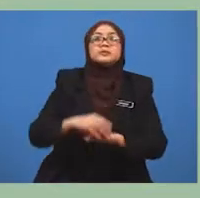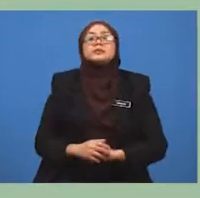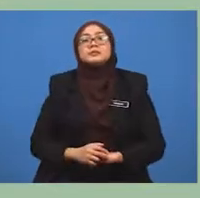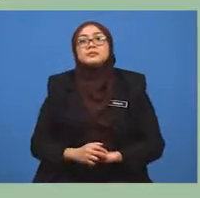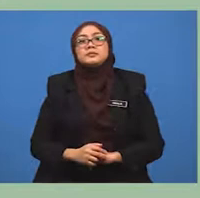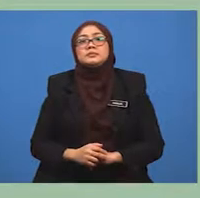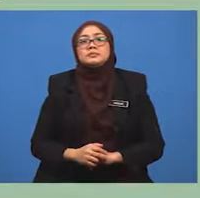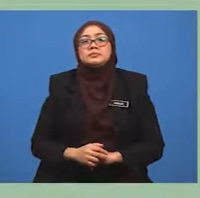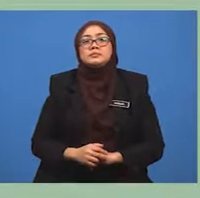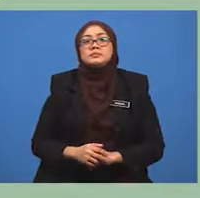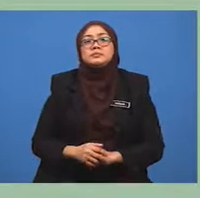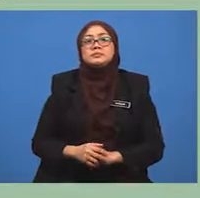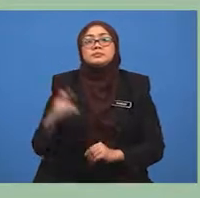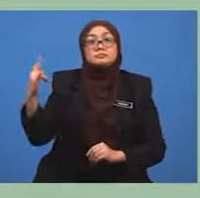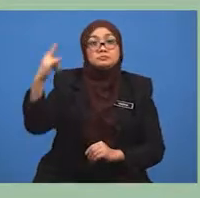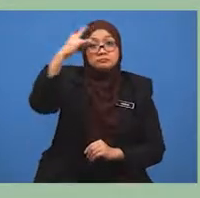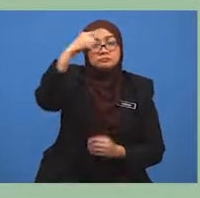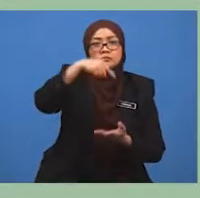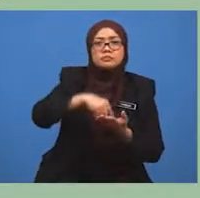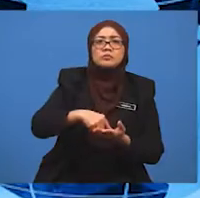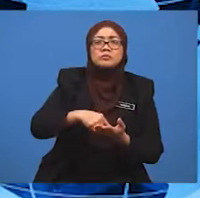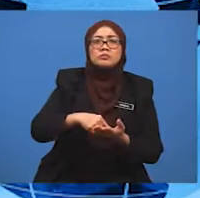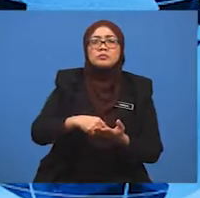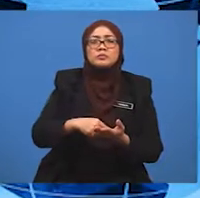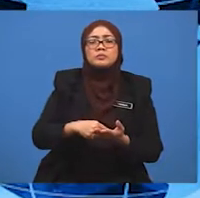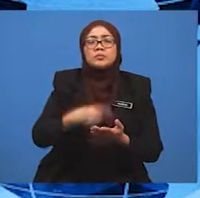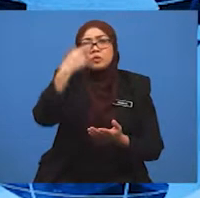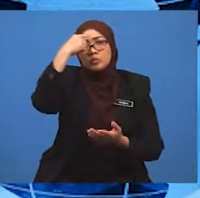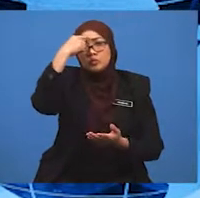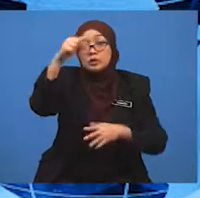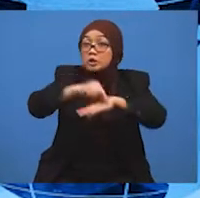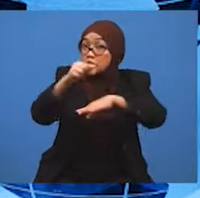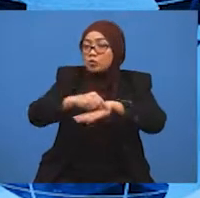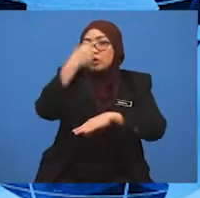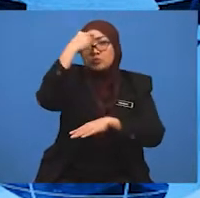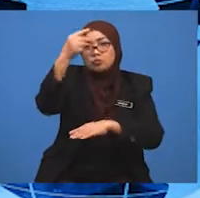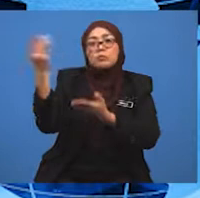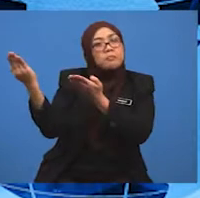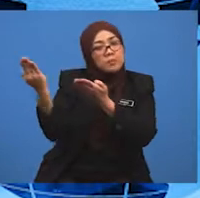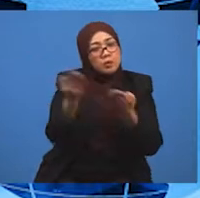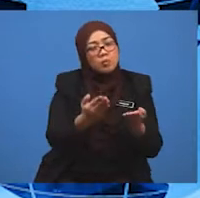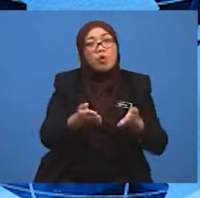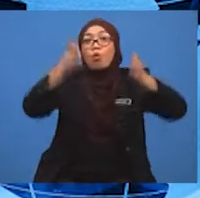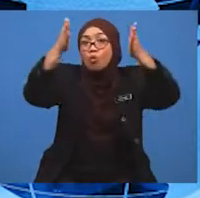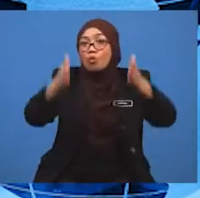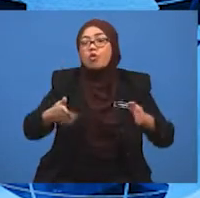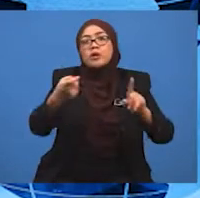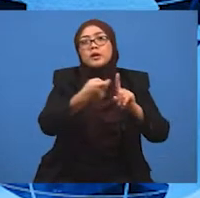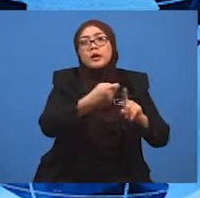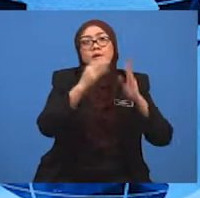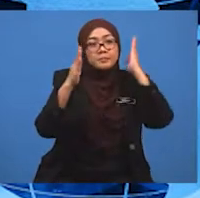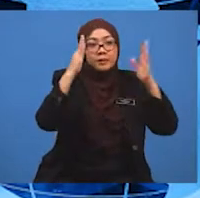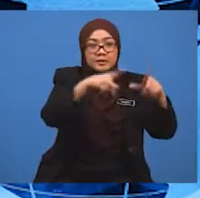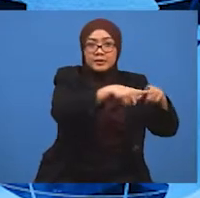ini merupakan satu perkhidmatan untuk mengangkut penumpang dari semenanjung